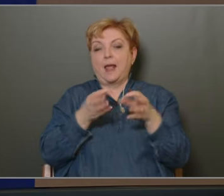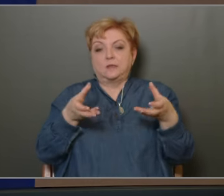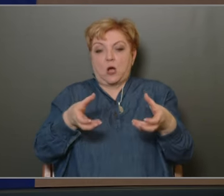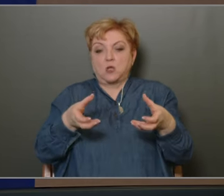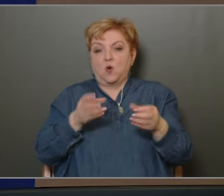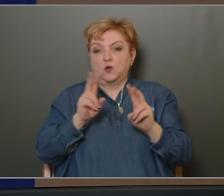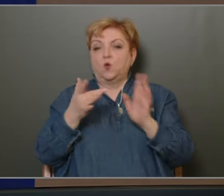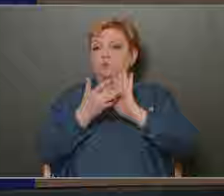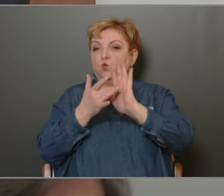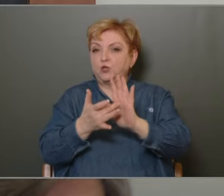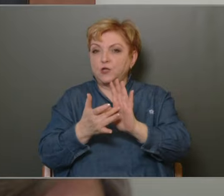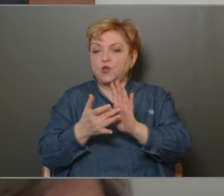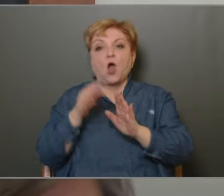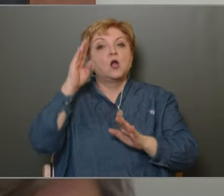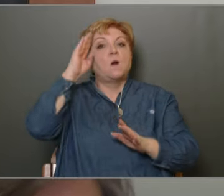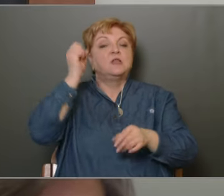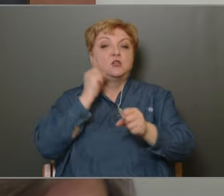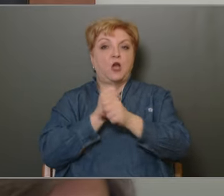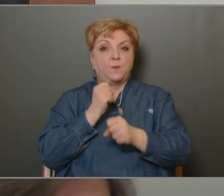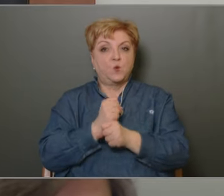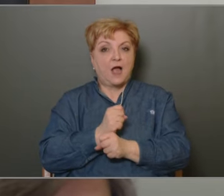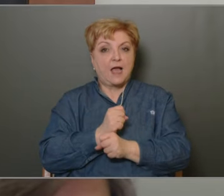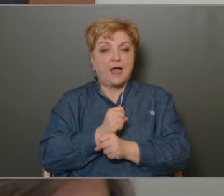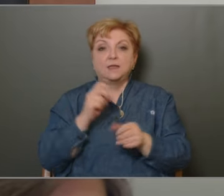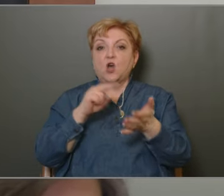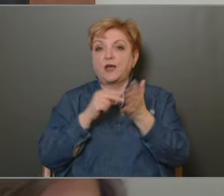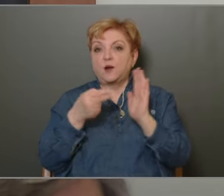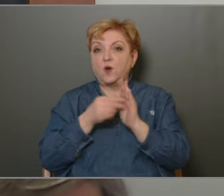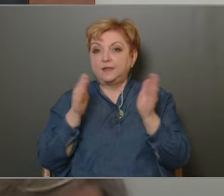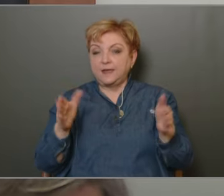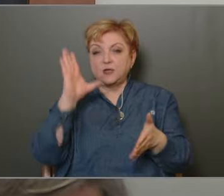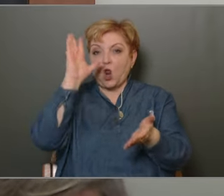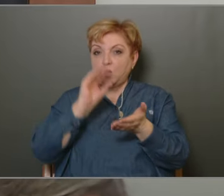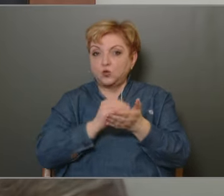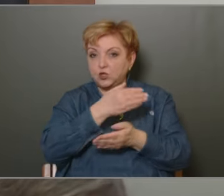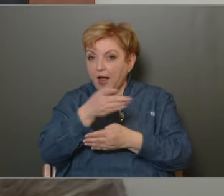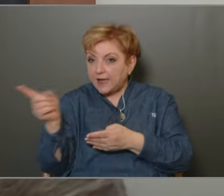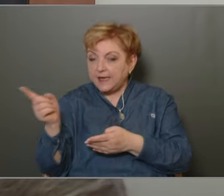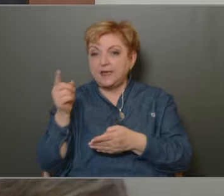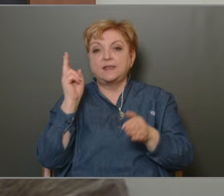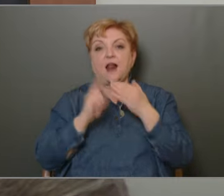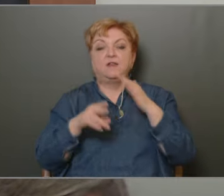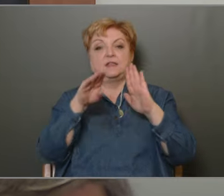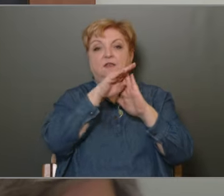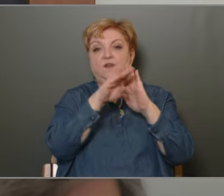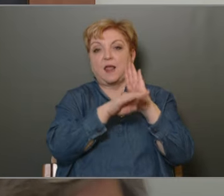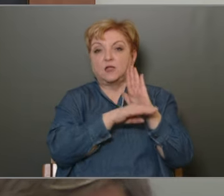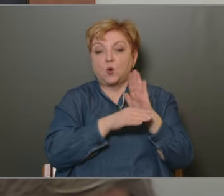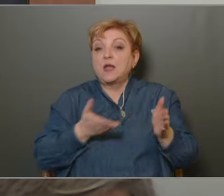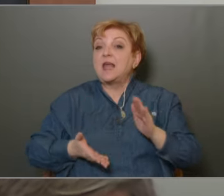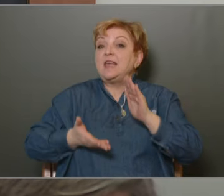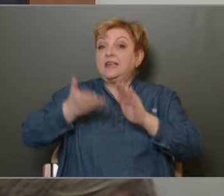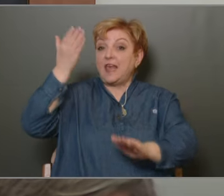előttünk Ami jól mutatja a kapitányság munkáját a kerületért, a lakosságért elvégzett feladatokat Én